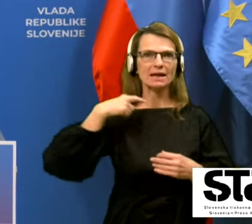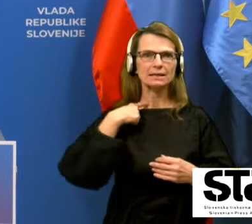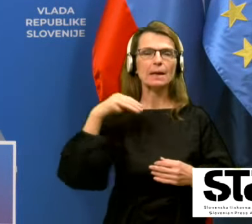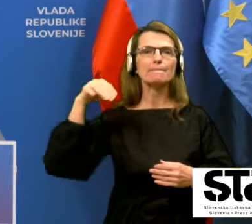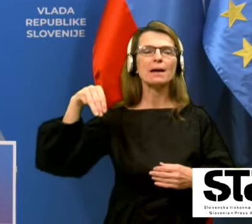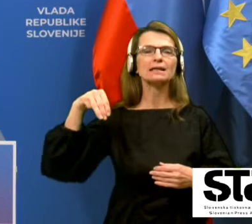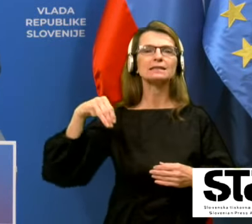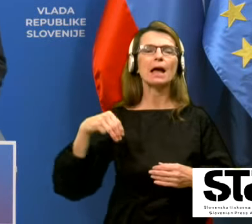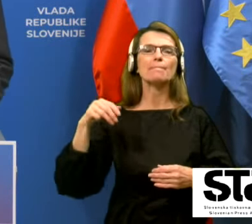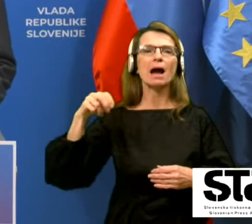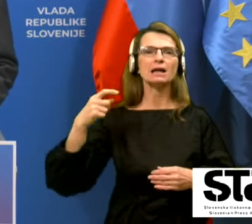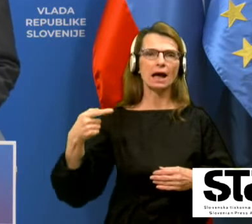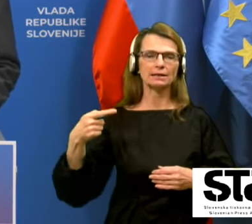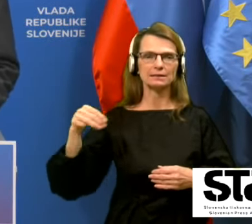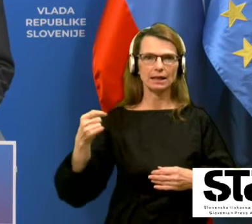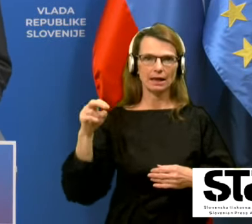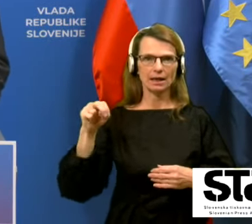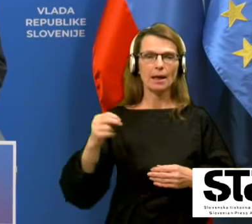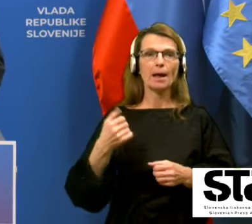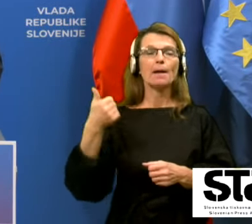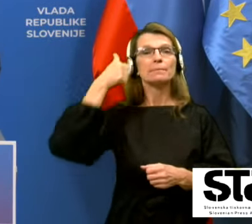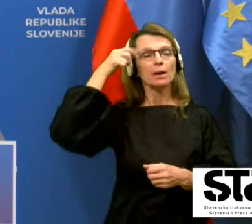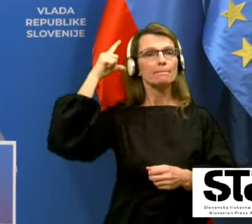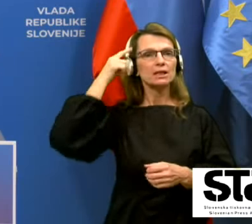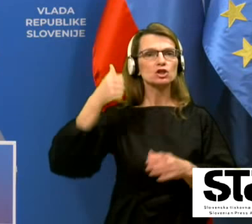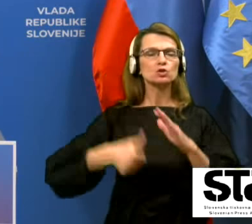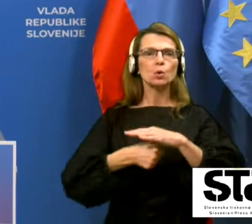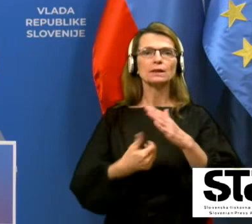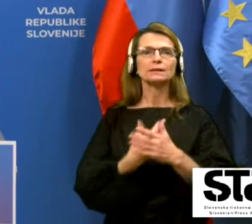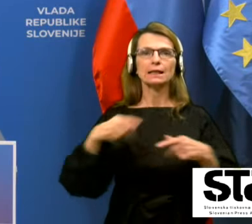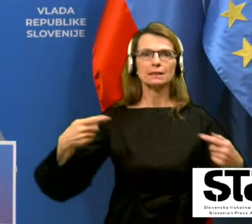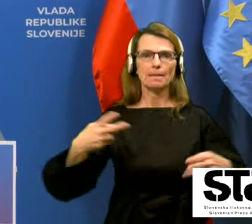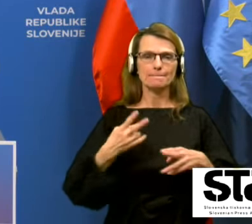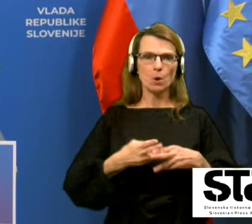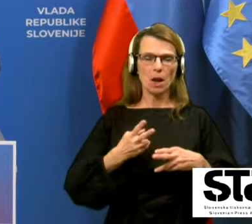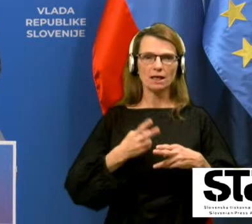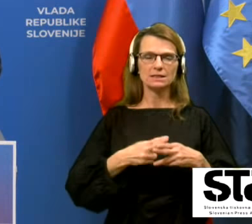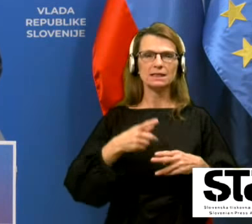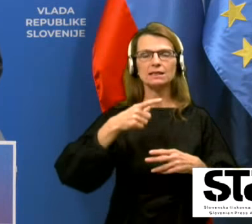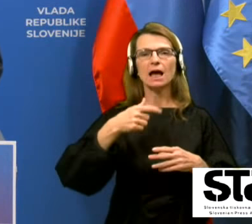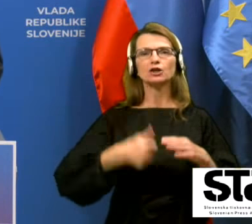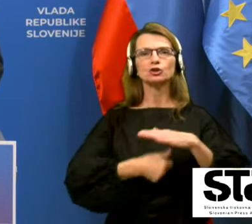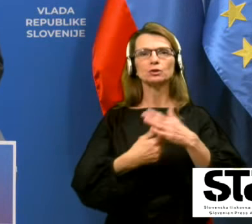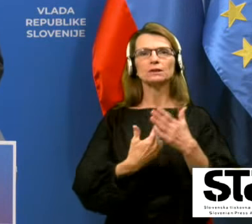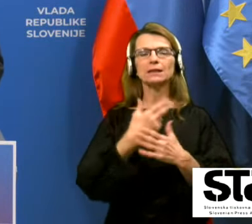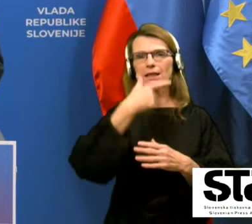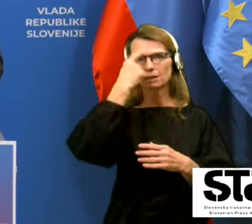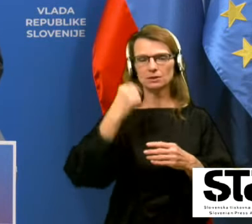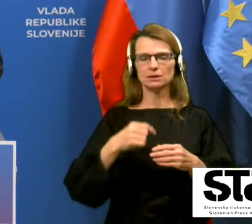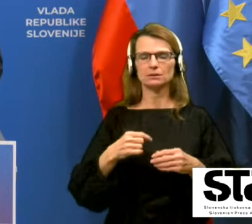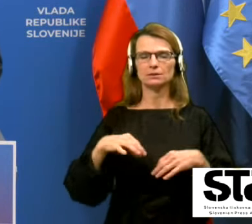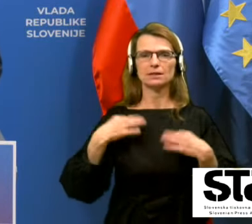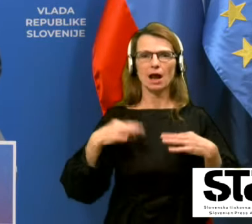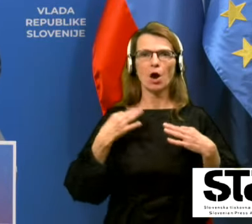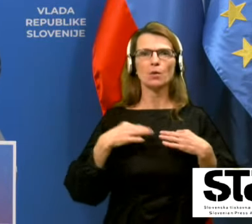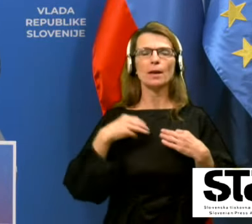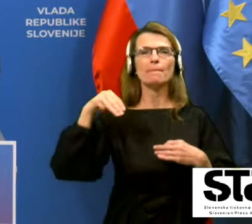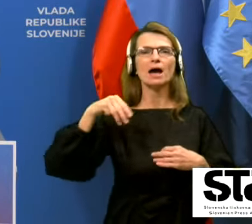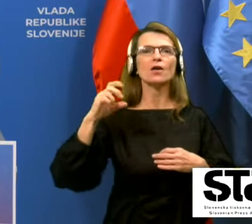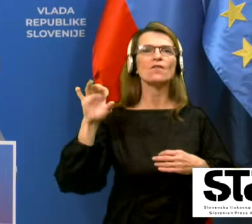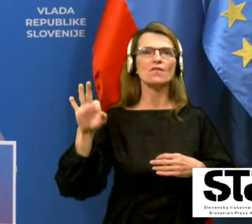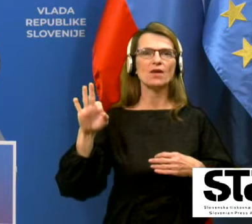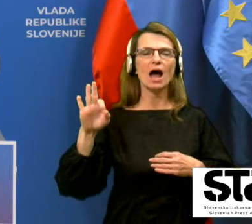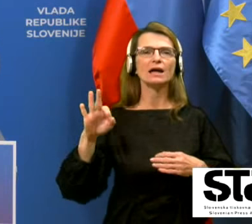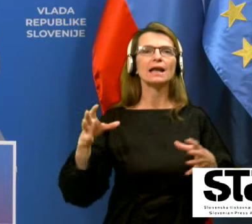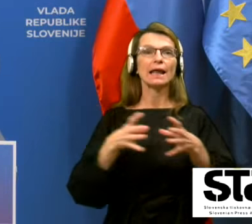Magajne, predstojnik Centra za danesljive bolezni v Nacionalnem inštitutu za javno zdravje, dr. Marijo Fafangel, ekipa